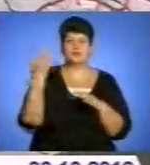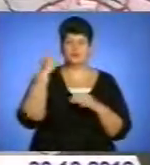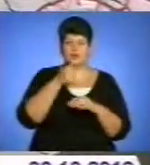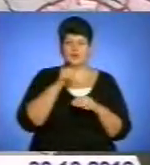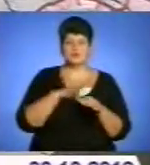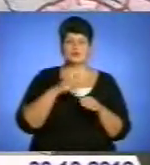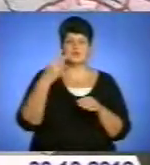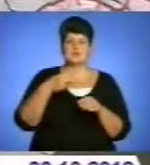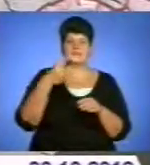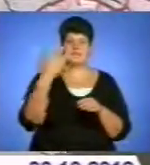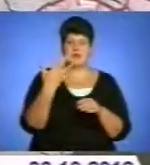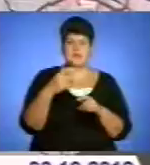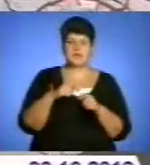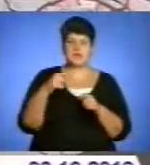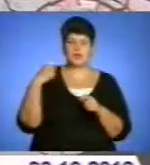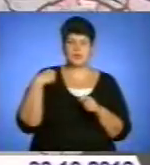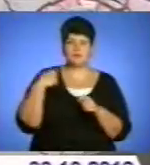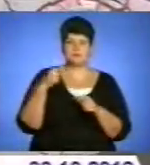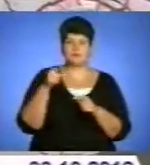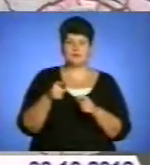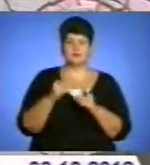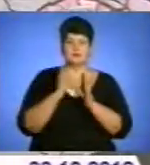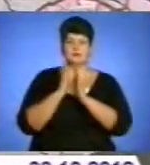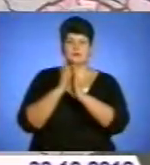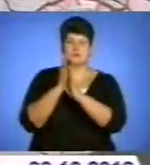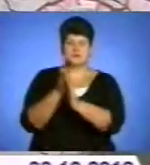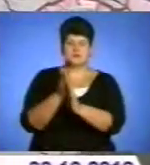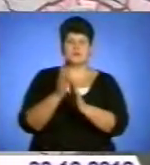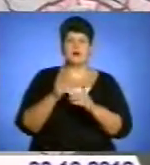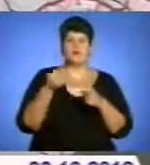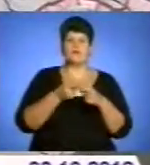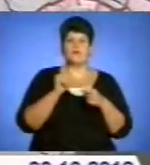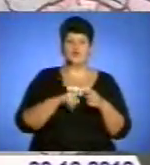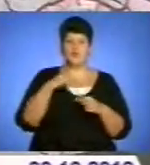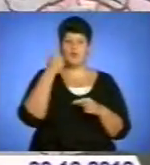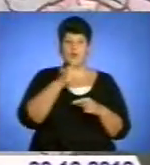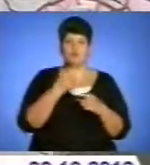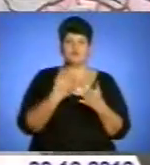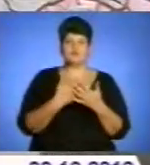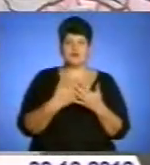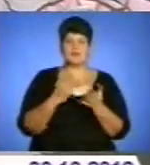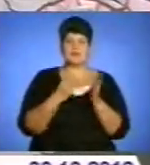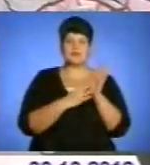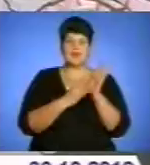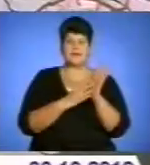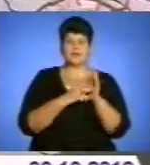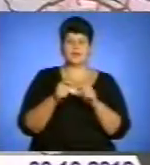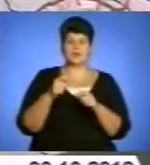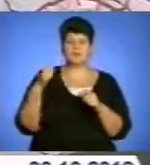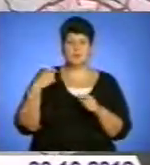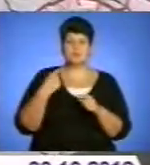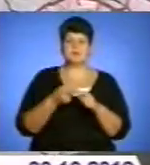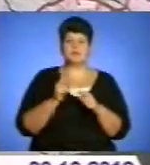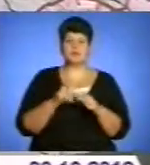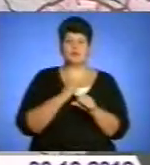25 кілометрів таких щитів пасивного снігозахисту. І в цьому році вже є на сьогоднішній день біля 9 кілометрів. Ми надіємо, що ця